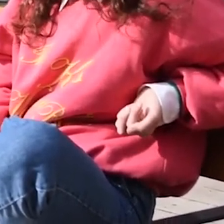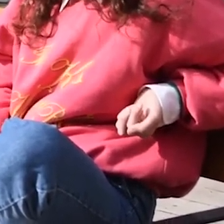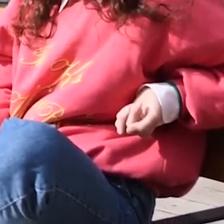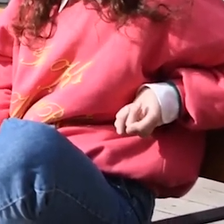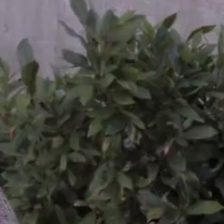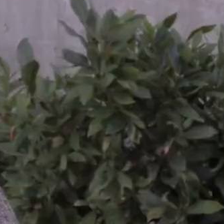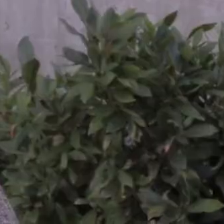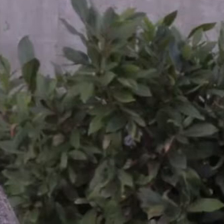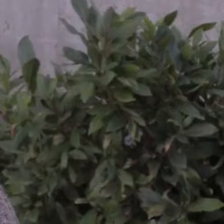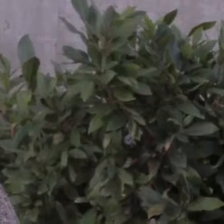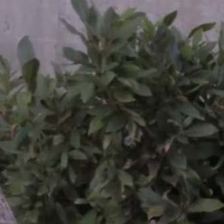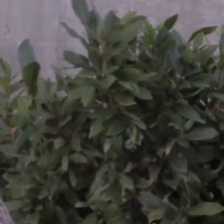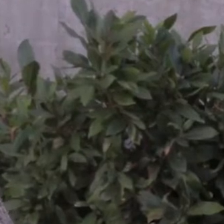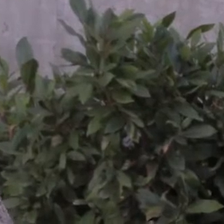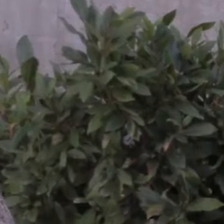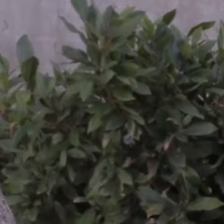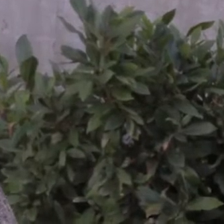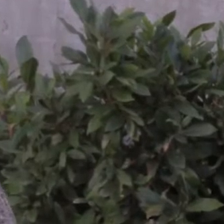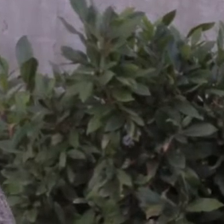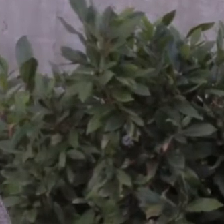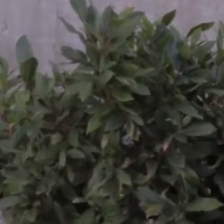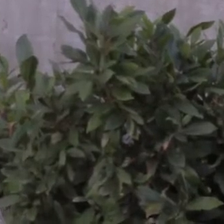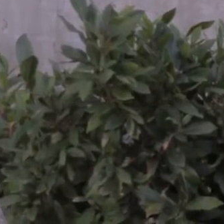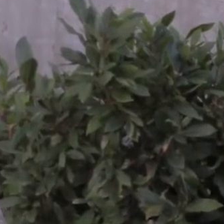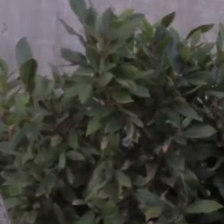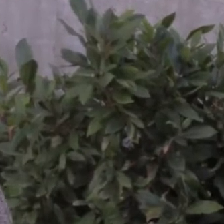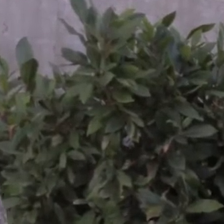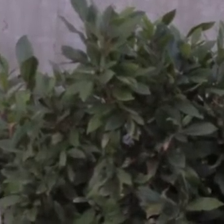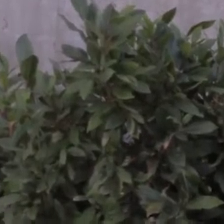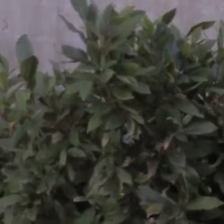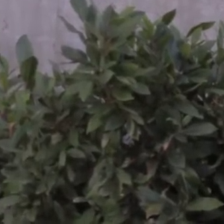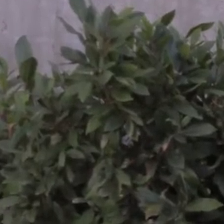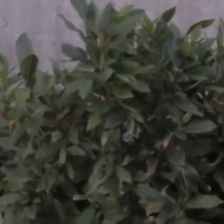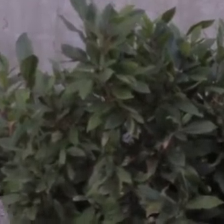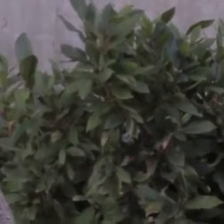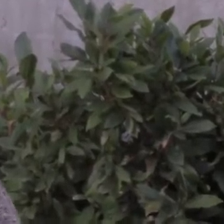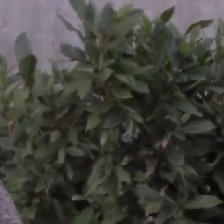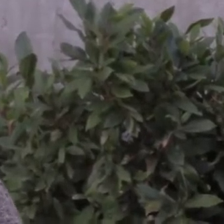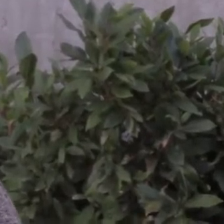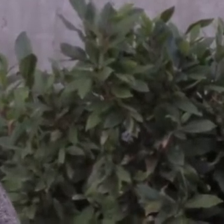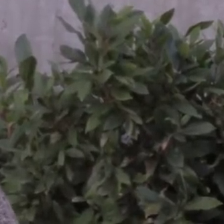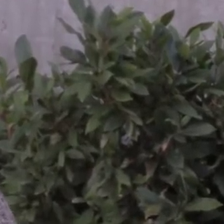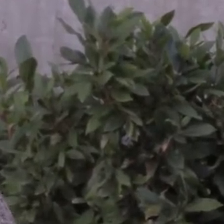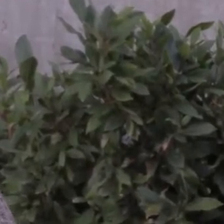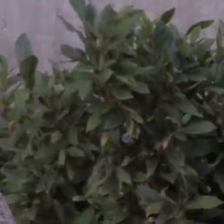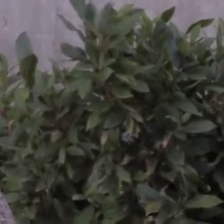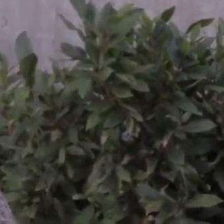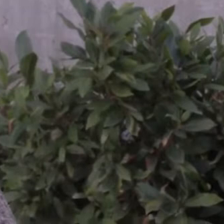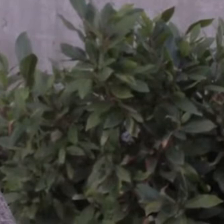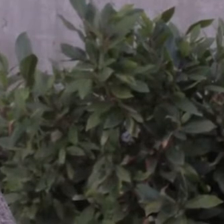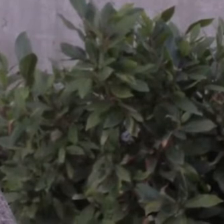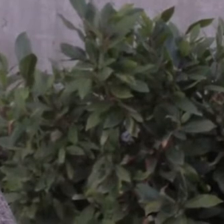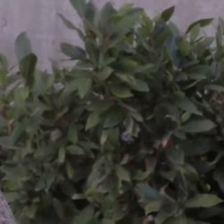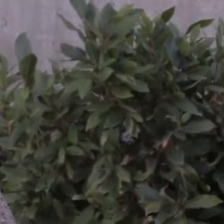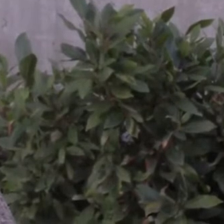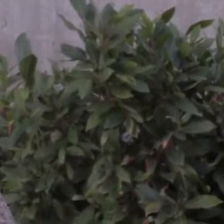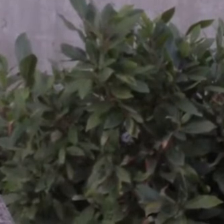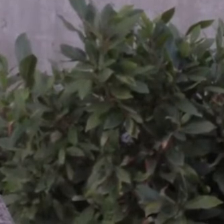pràcticament. I elles, ells i elles han sigut molt